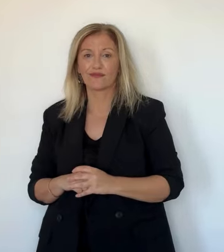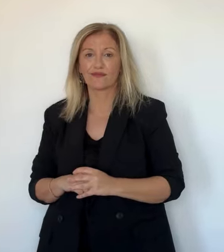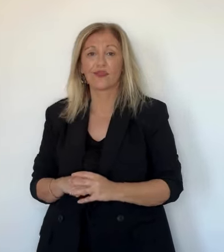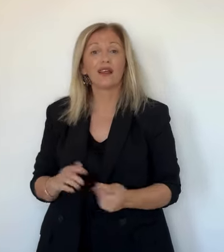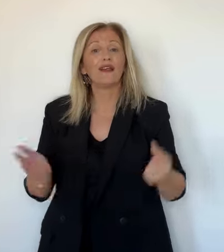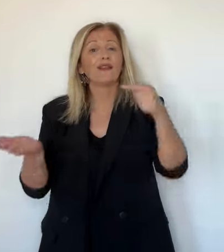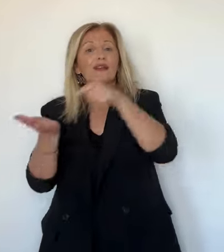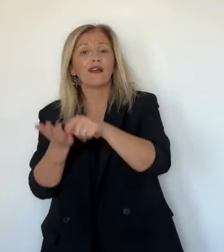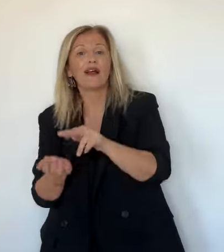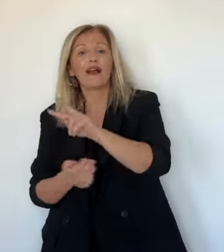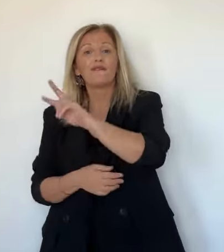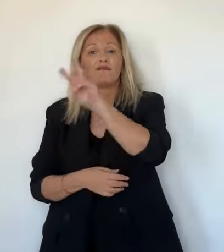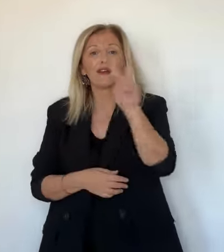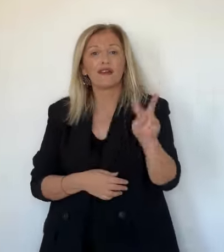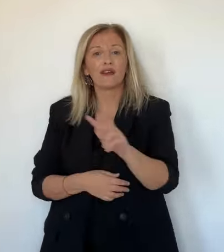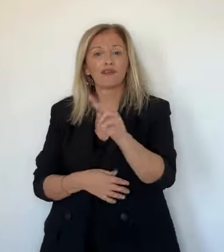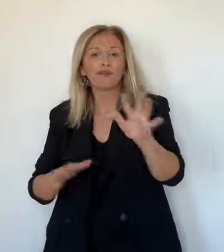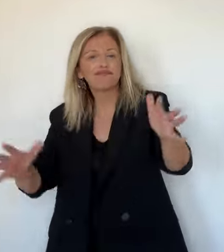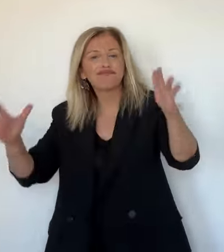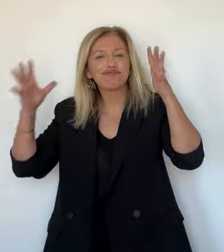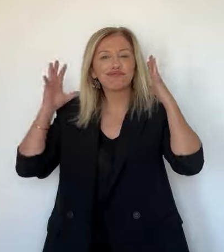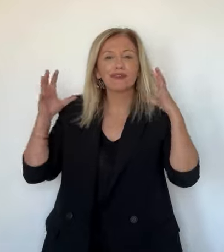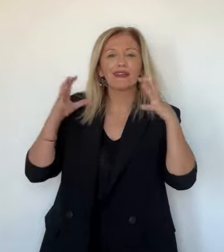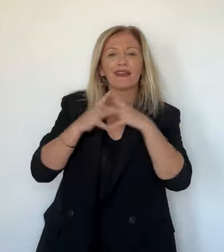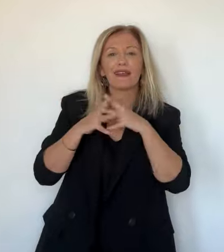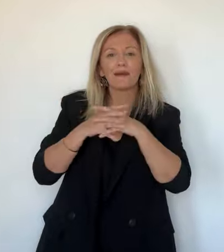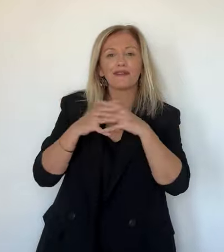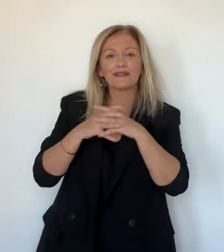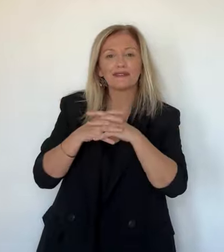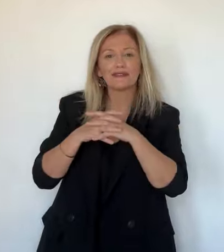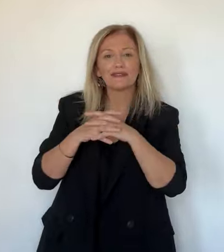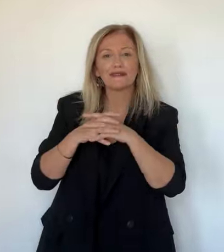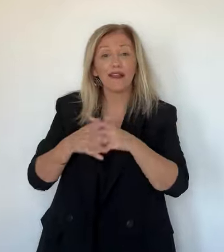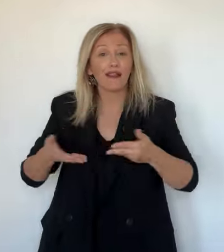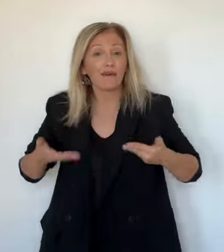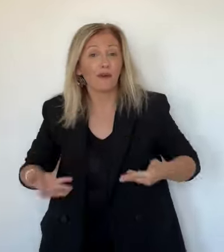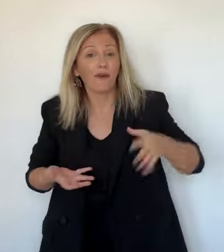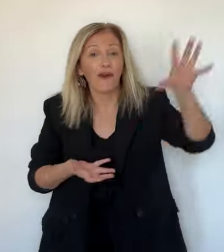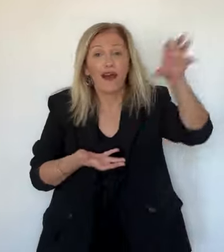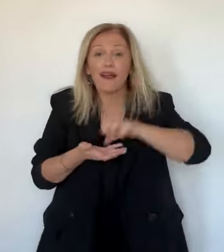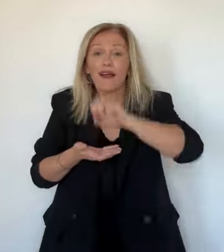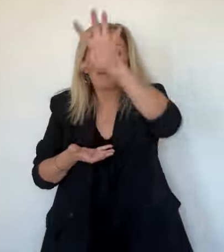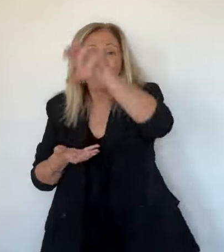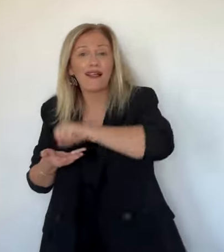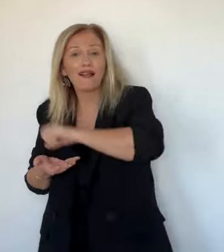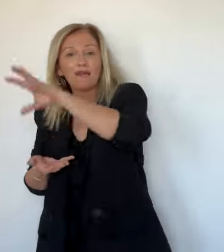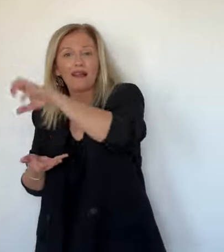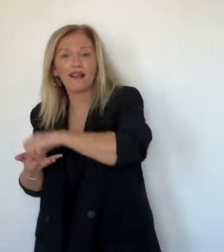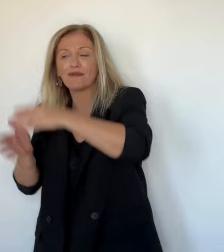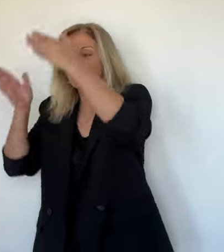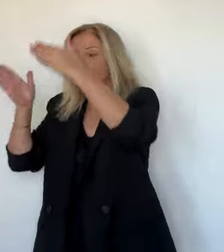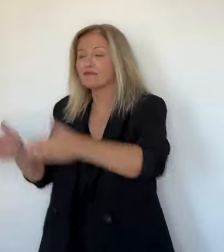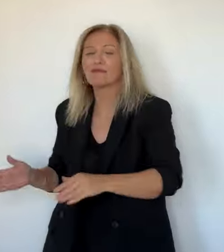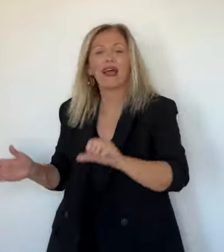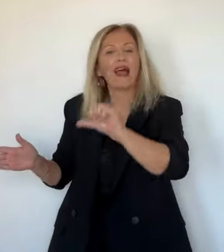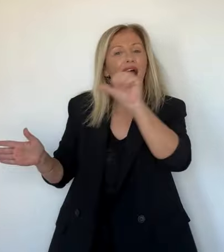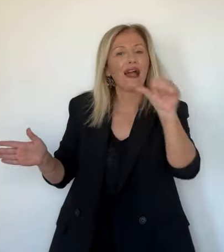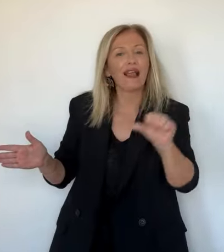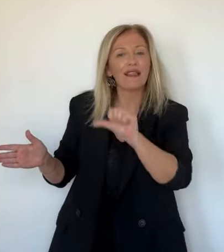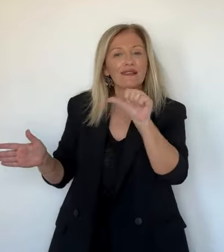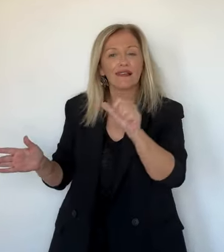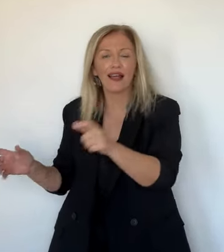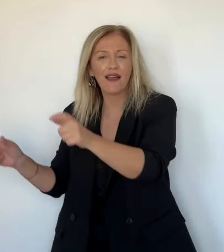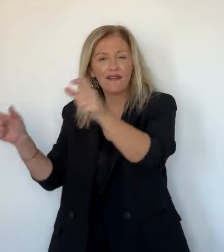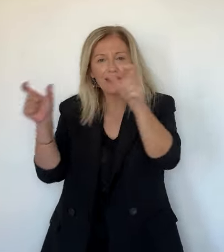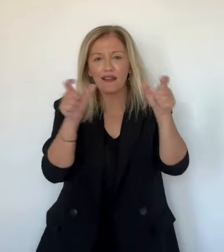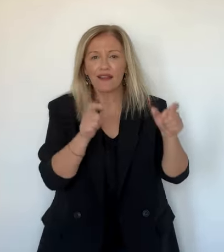Dans les vergers de Clémentine à Vescovato, la récolte bat son plein sous l'œil affûté de l'exploitante Alexandra Lujani